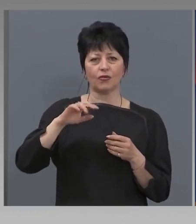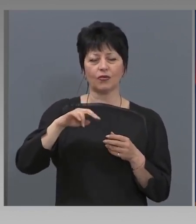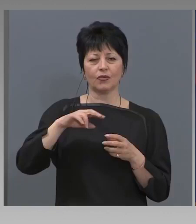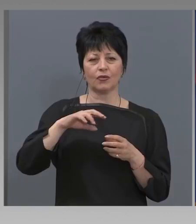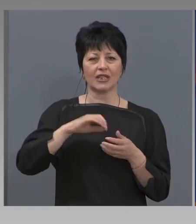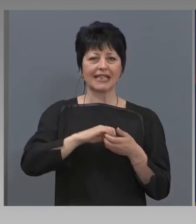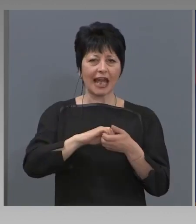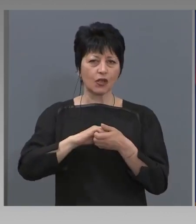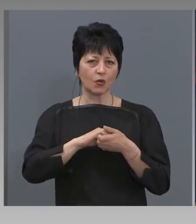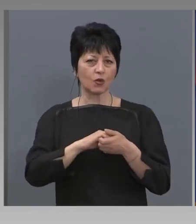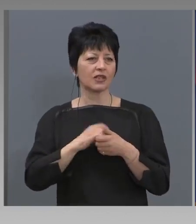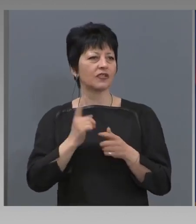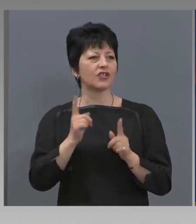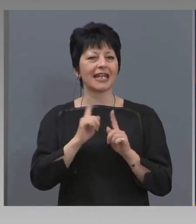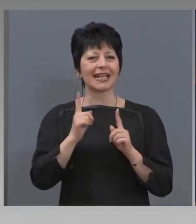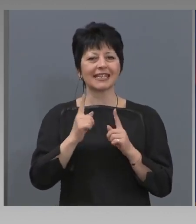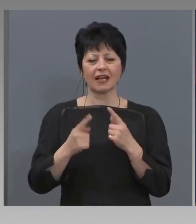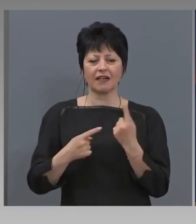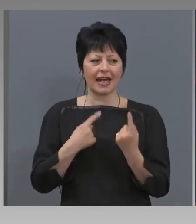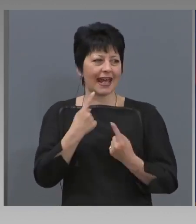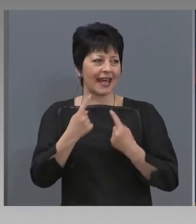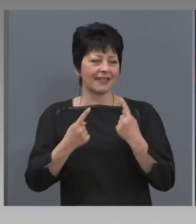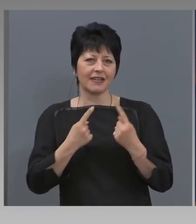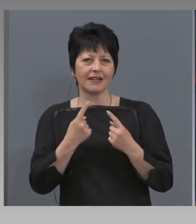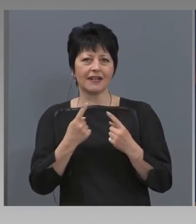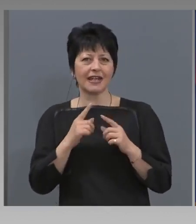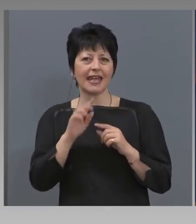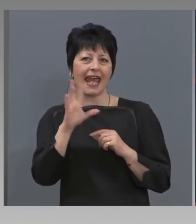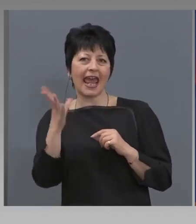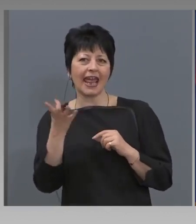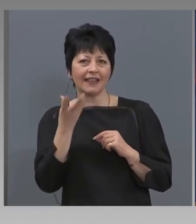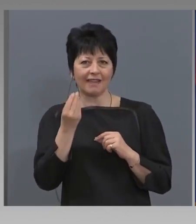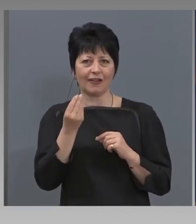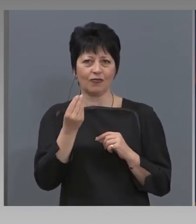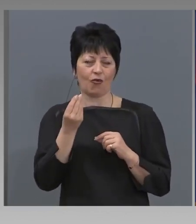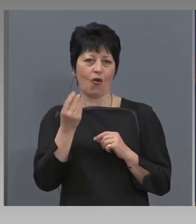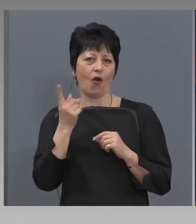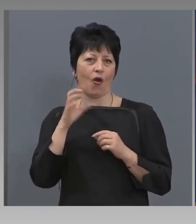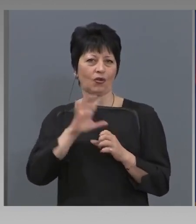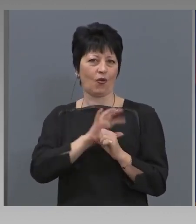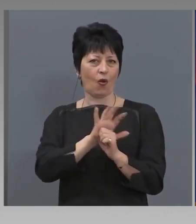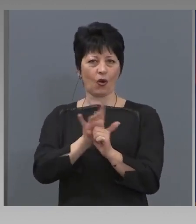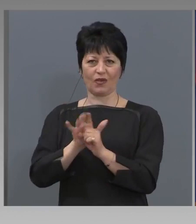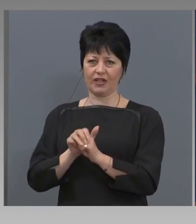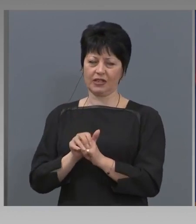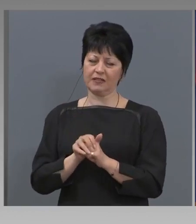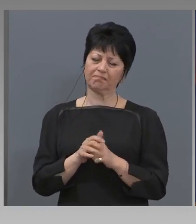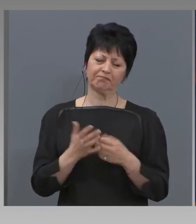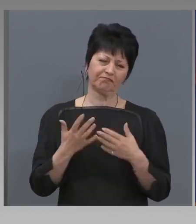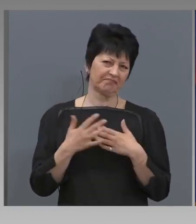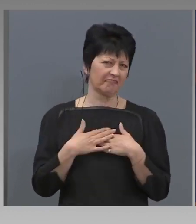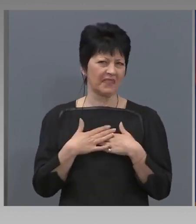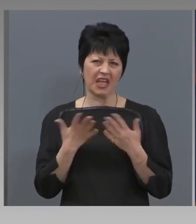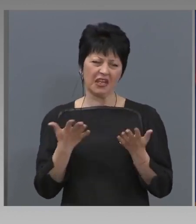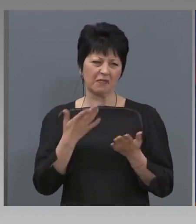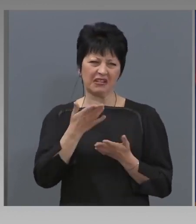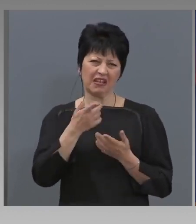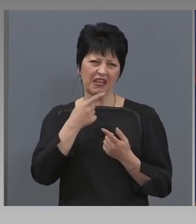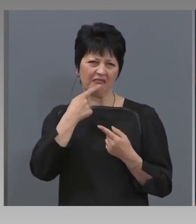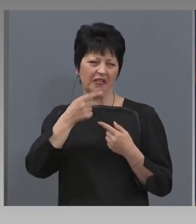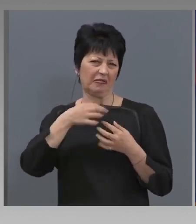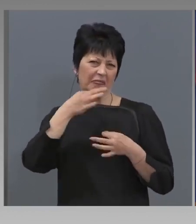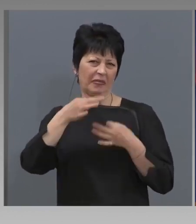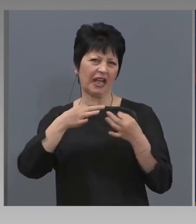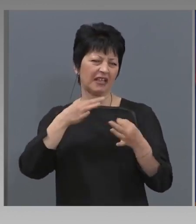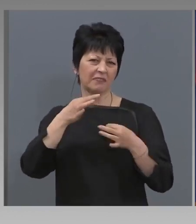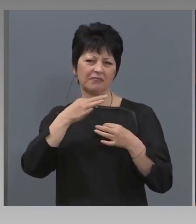да реагират достатъчно единно срещу заплахата от коронавируса? Имаше такива, има такива приказки, но вижте, няма по-добра